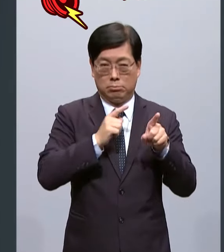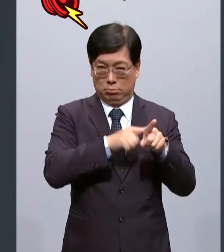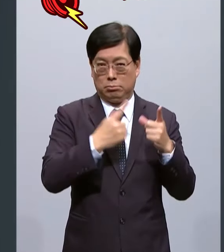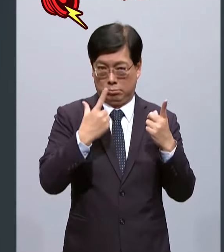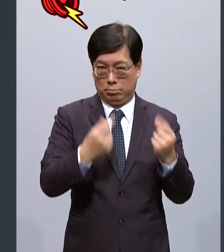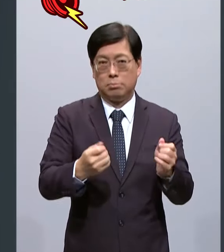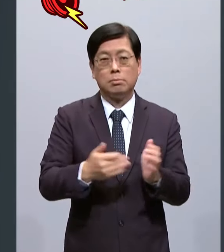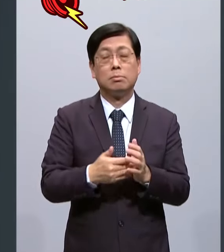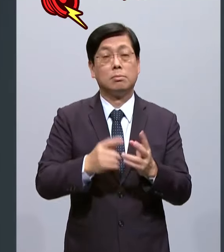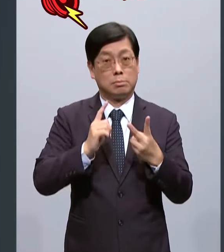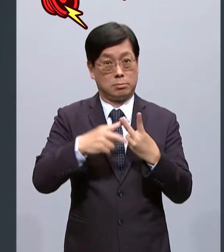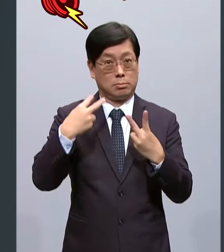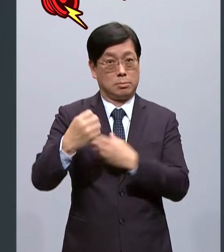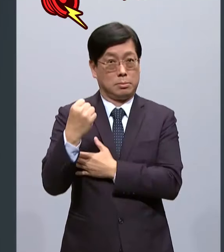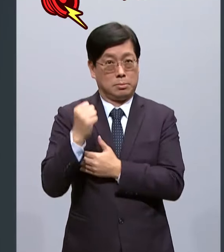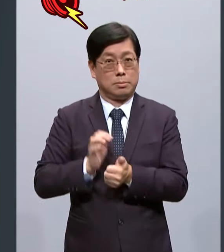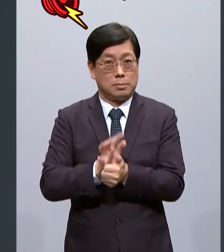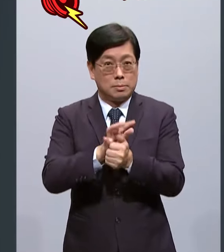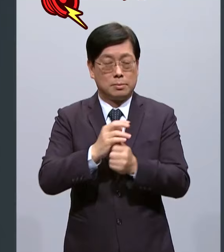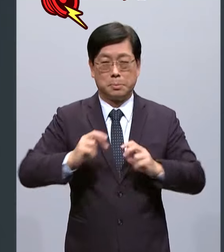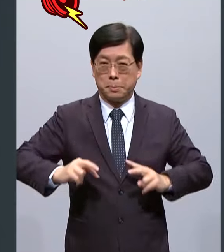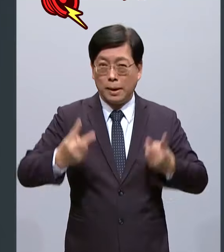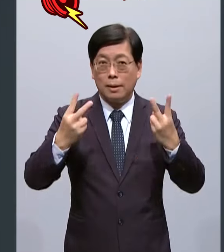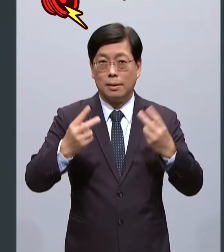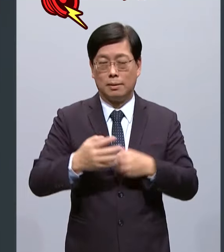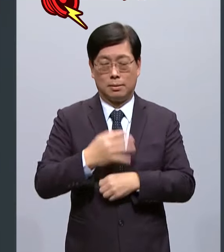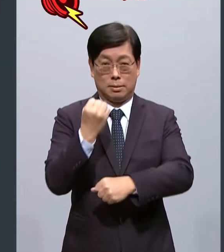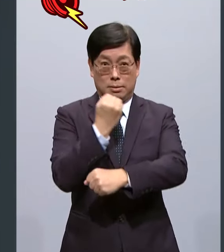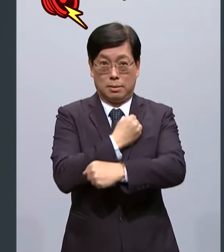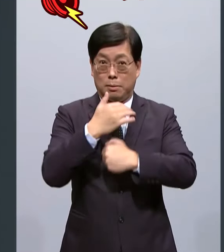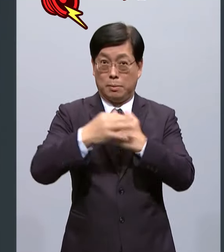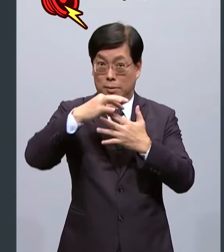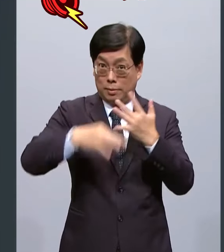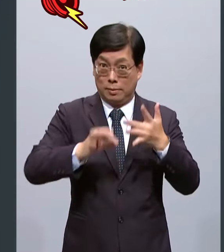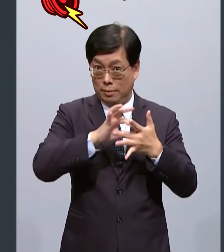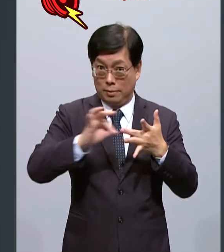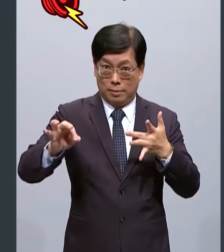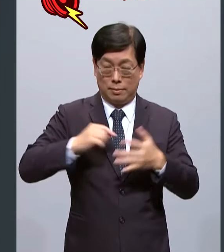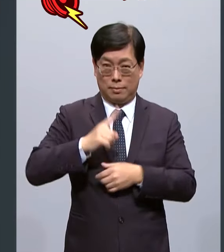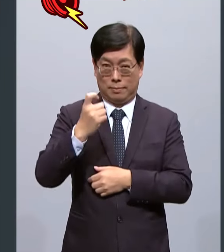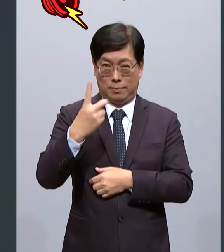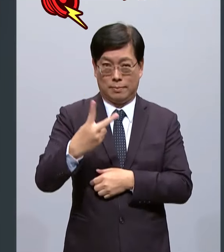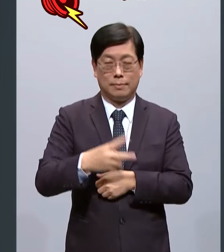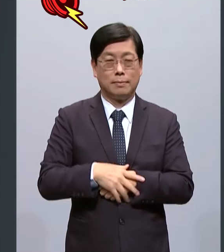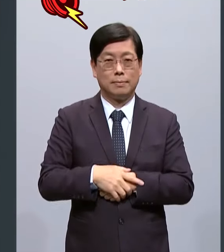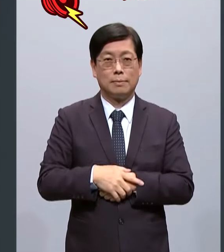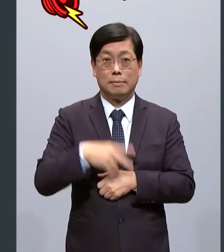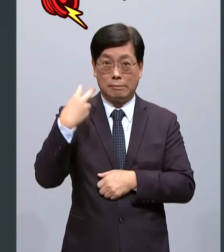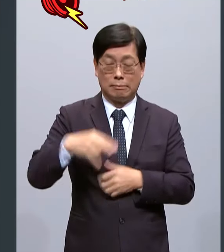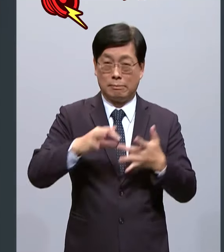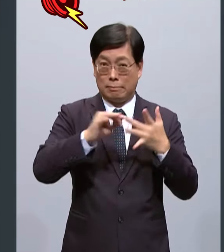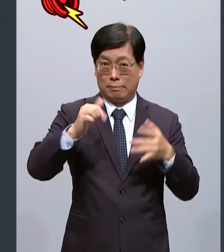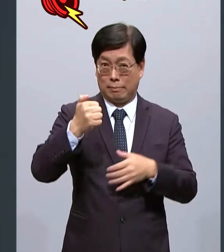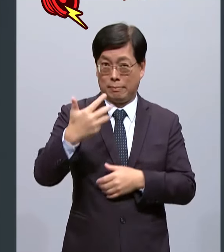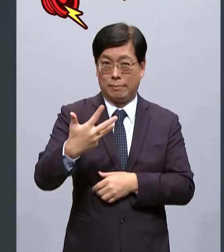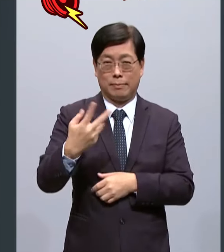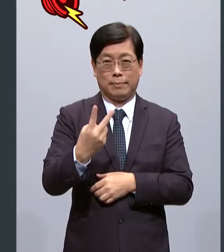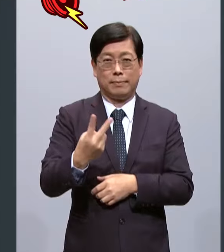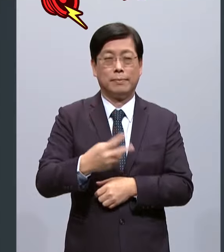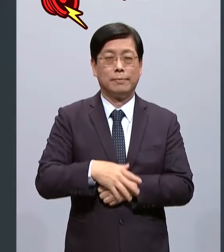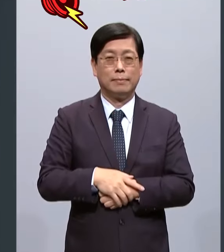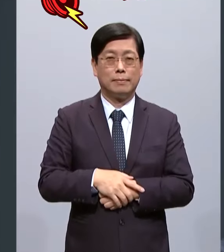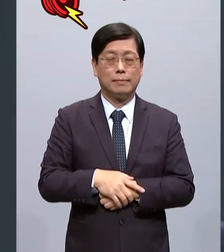我还积极地去推动修改劳保条例第12条跟第58条